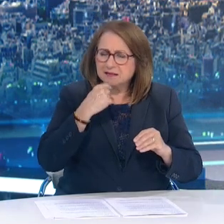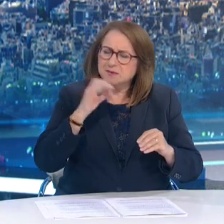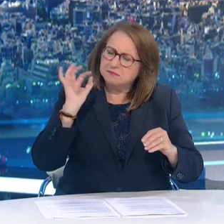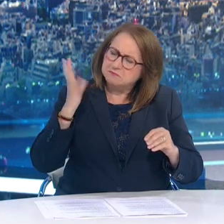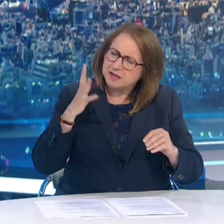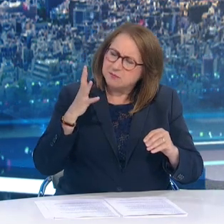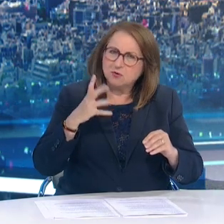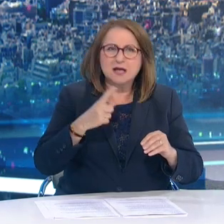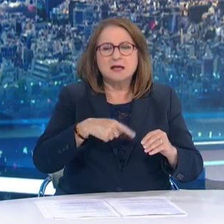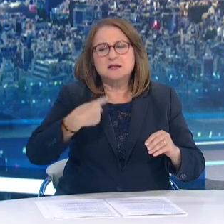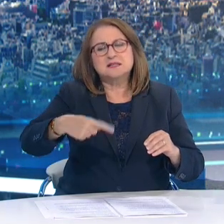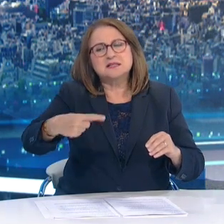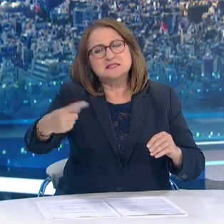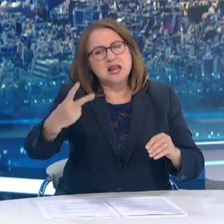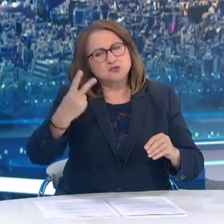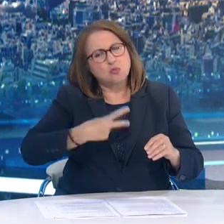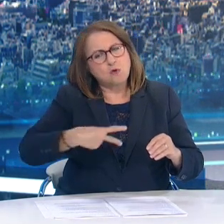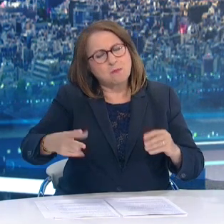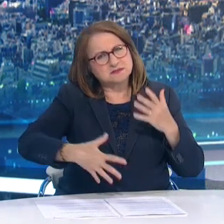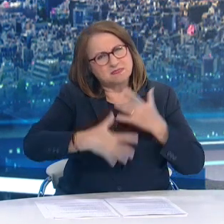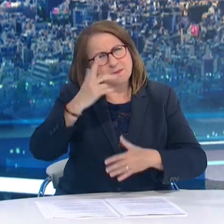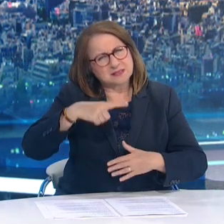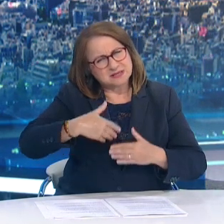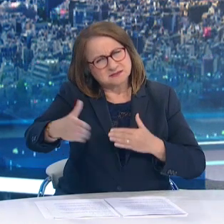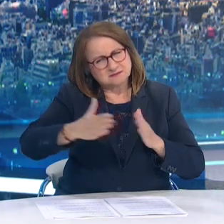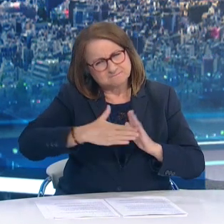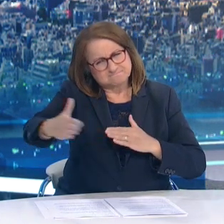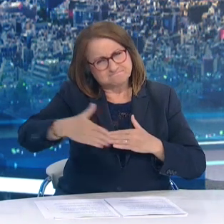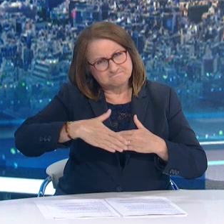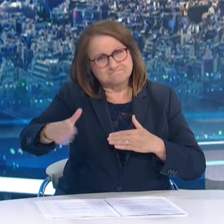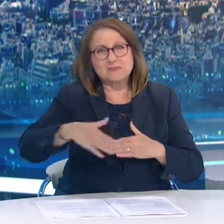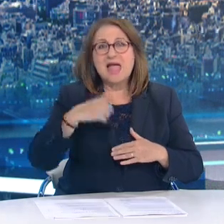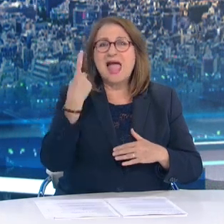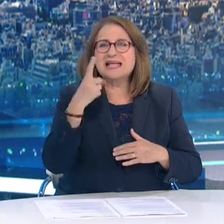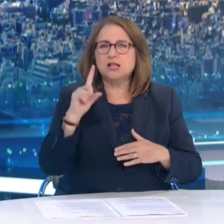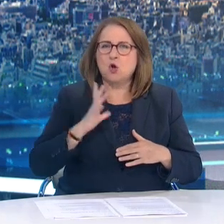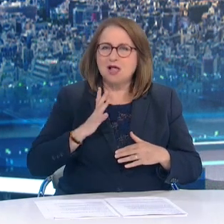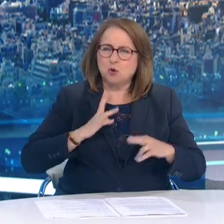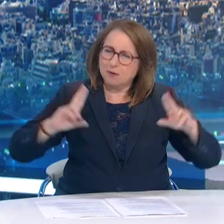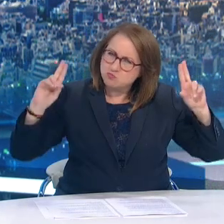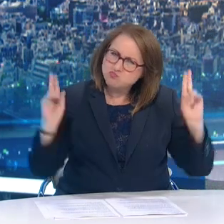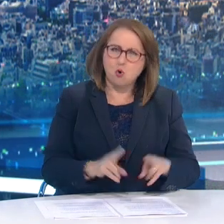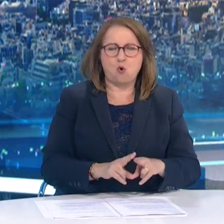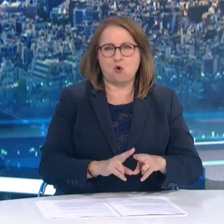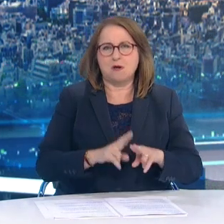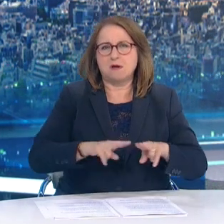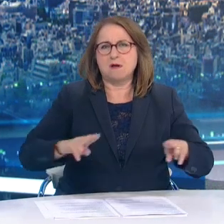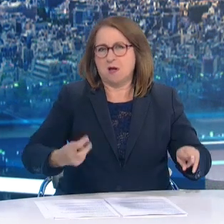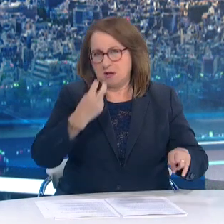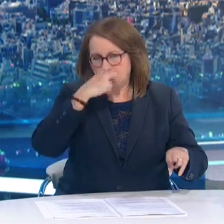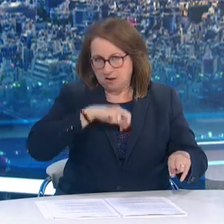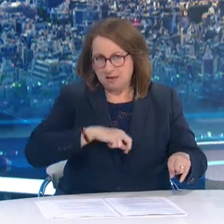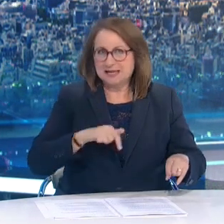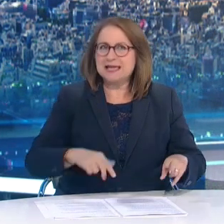μέσα στις επόμενες δύο εβδομάδες, καθώς και μείωση των θανάτων σε λιγότερους από 10 θανάτους την ημέρα.